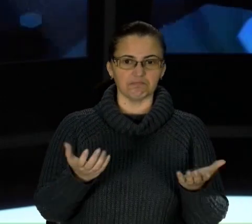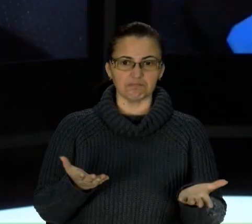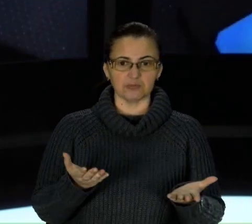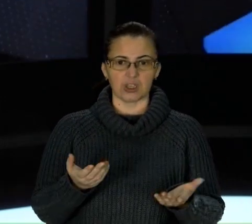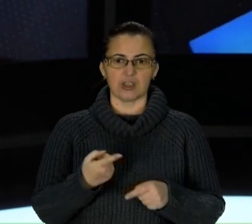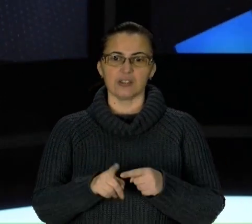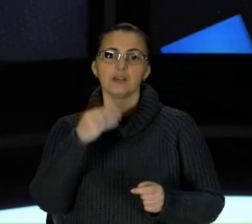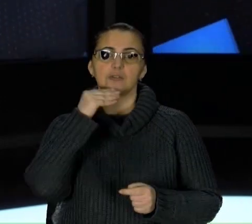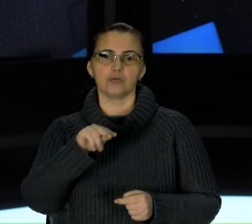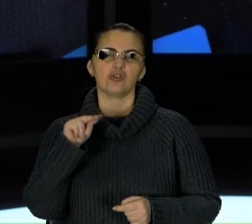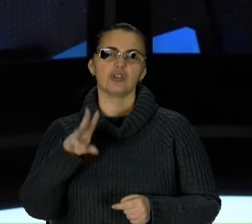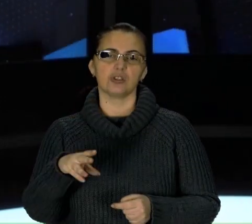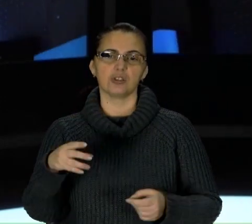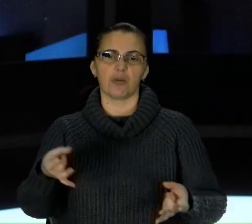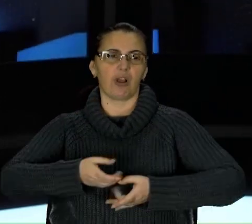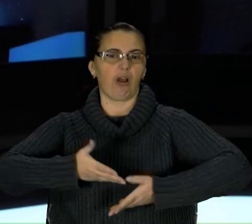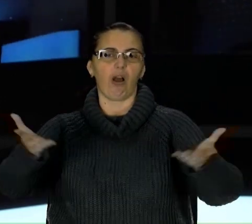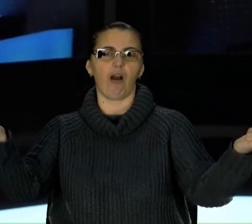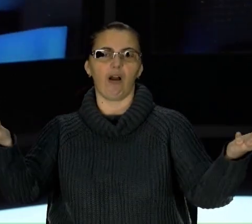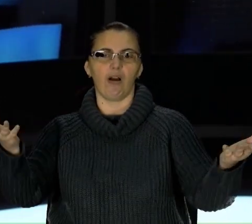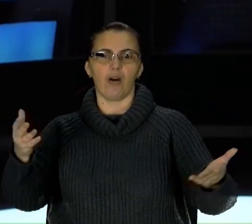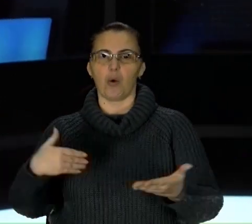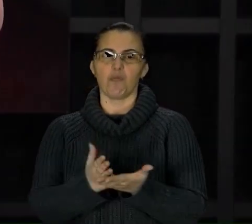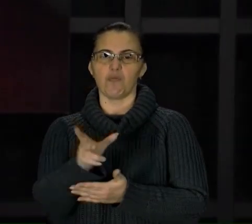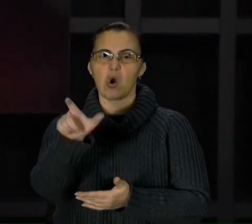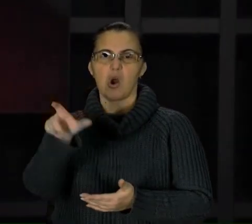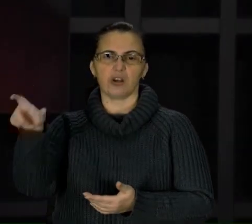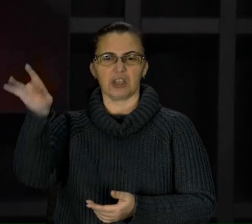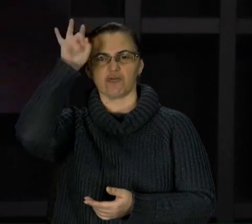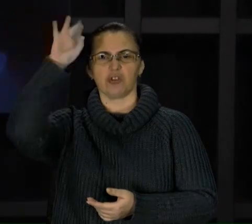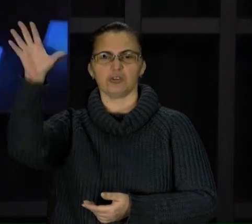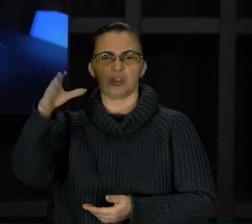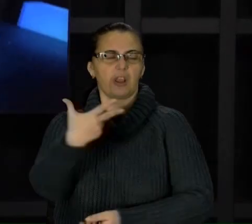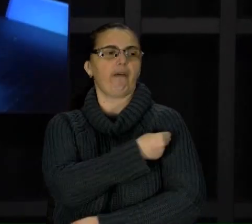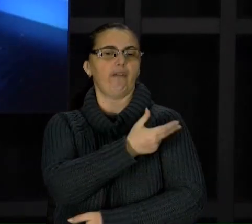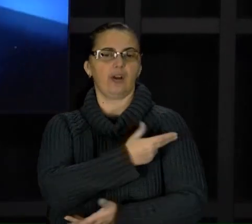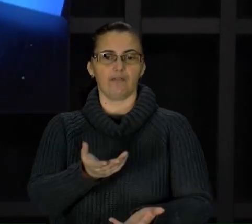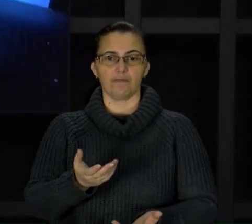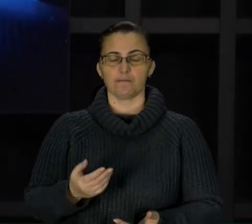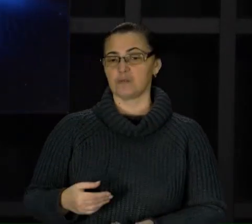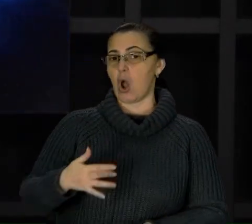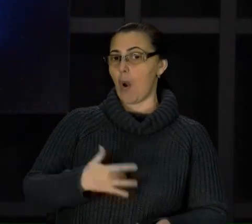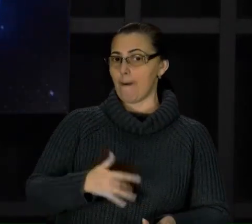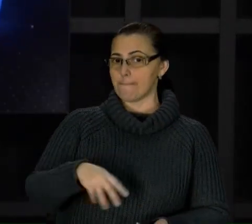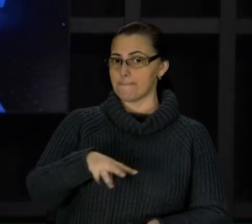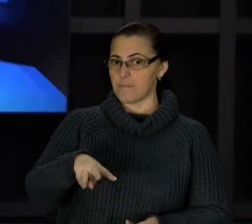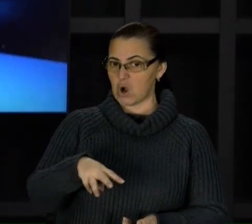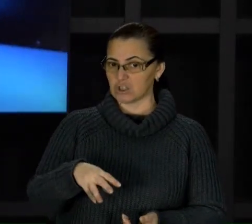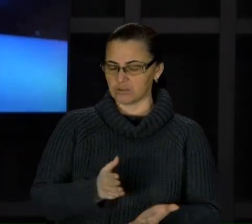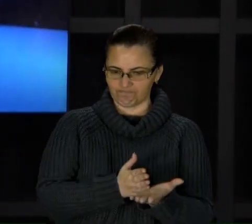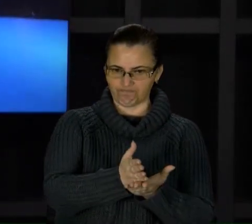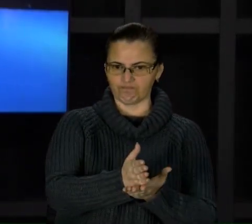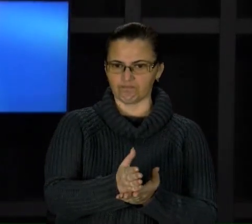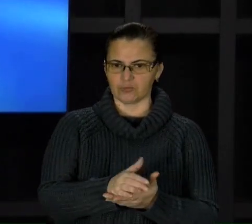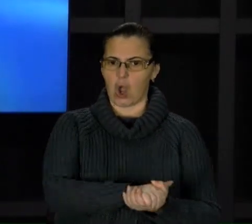аніж публічна імунізація політиків чи зірок. У курортному Моршині, приміром, взяли курс на колективну